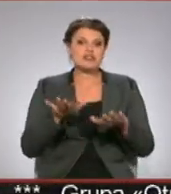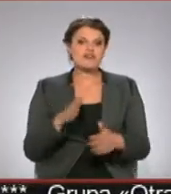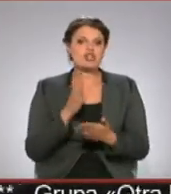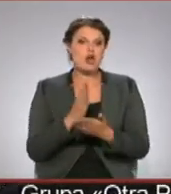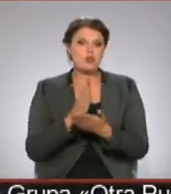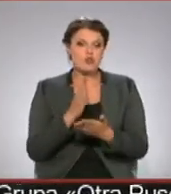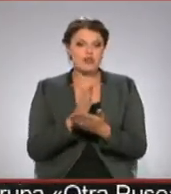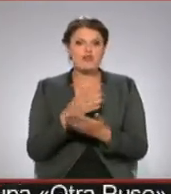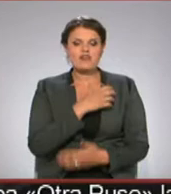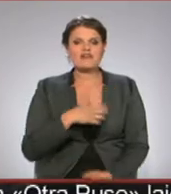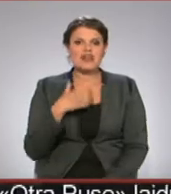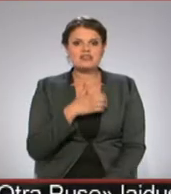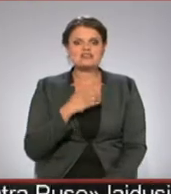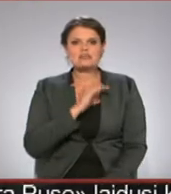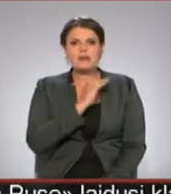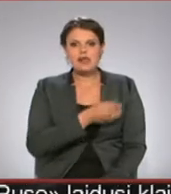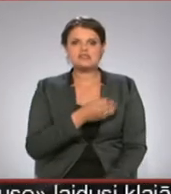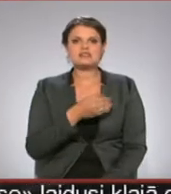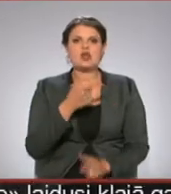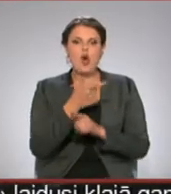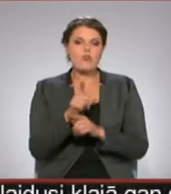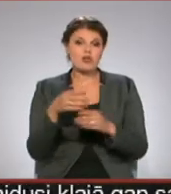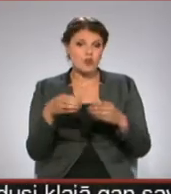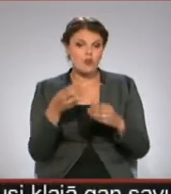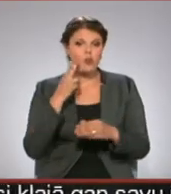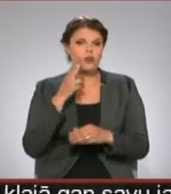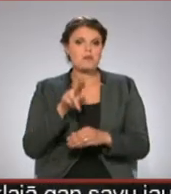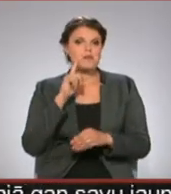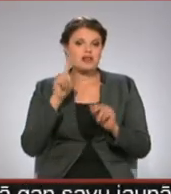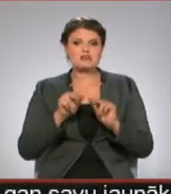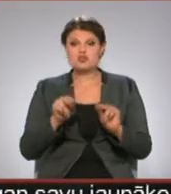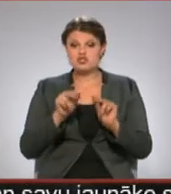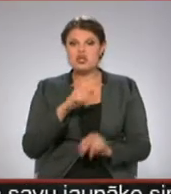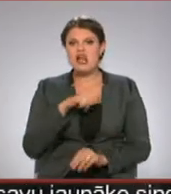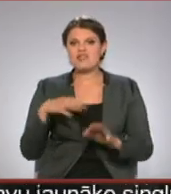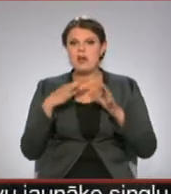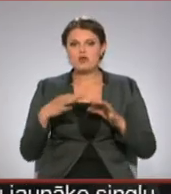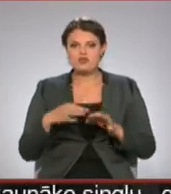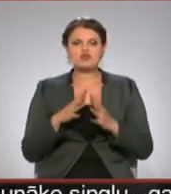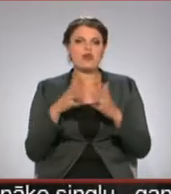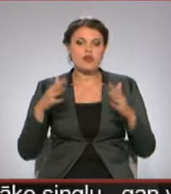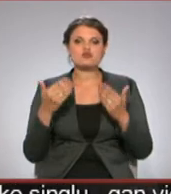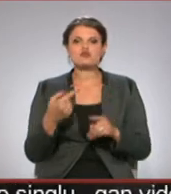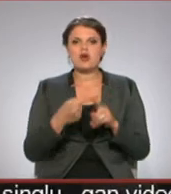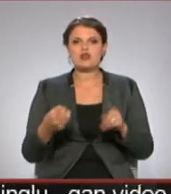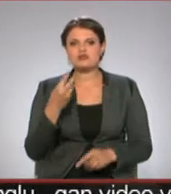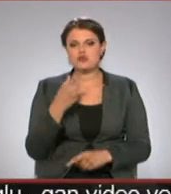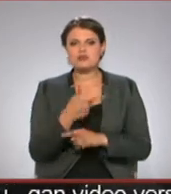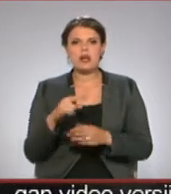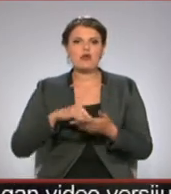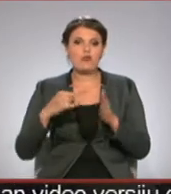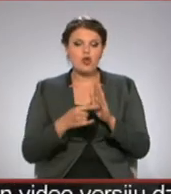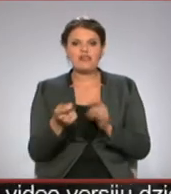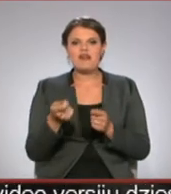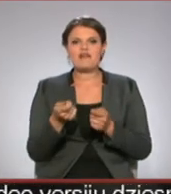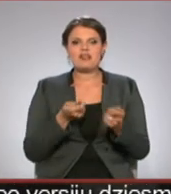vajadzīga spēcīga operatoru komandu un prasmīgs režisors. Lai arī Latvijā profesionāļi netrūkst, šoreiz 12 kameru projektu